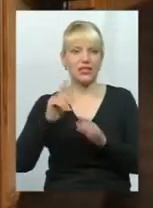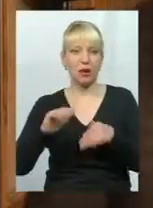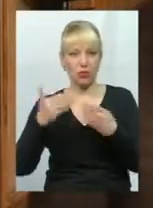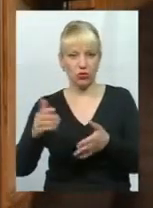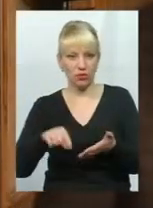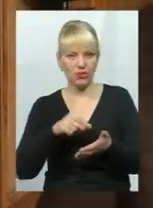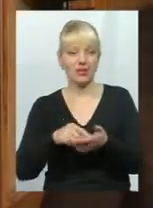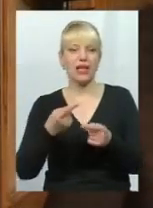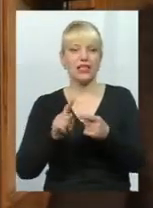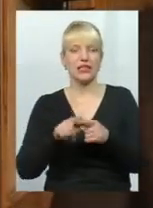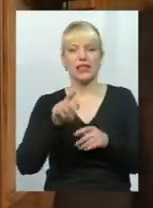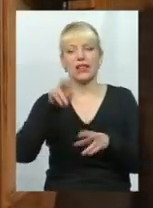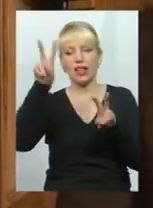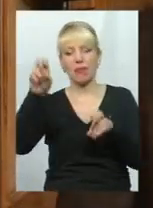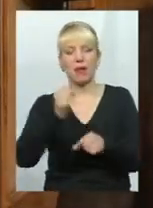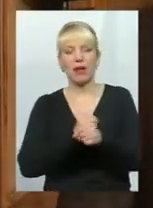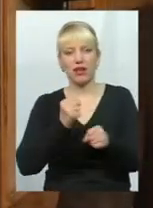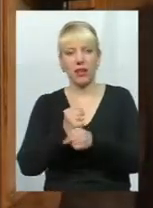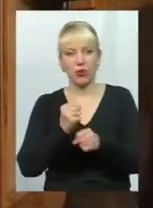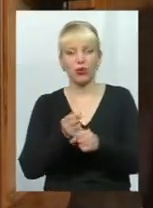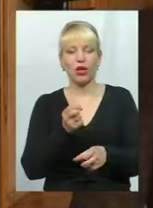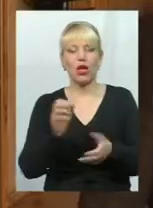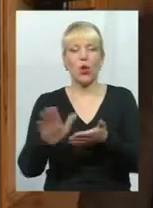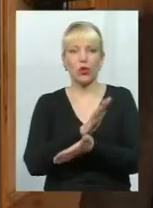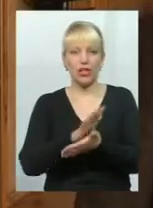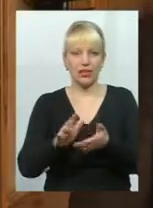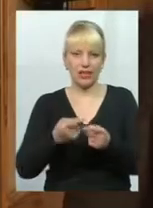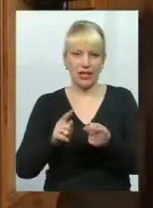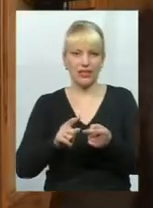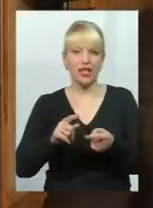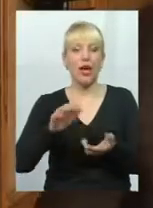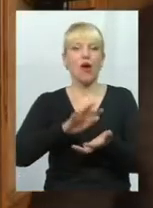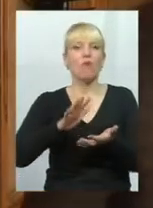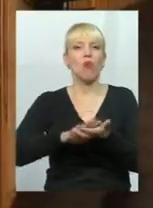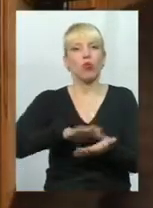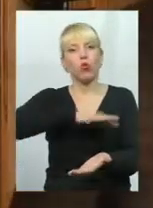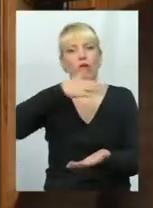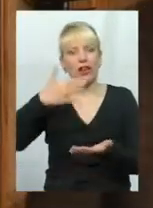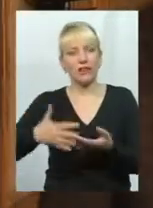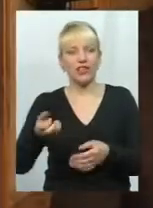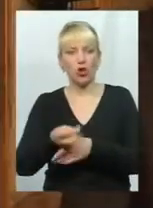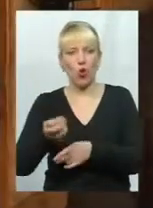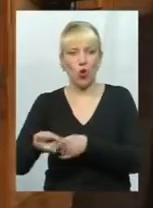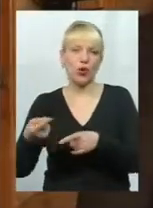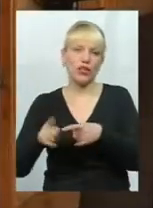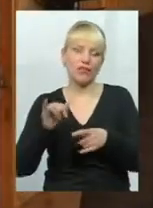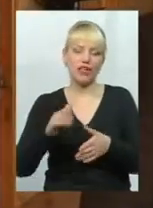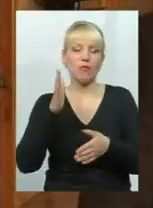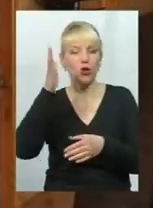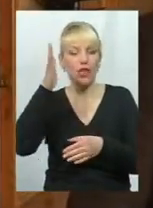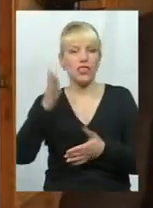Це тема переробки і утилізації твердих побутових відходів. І це тема подальшого існування, розвитку